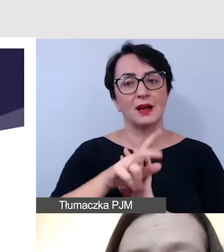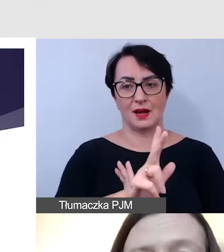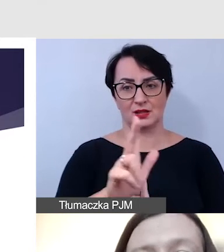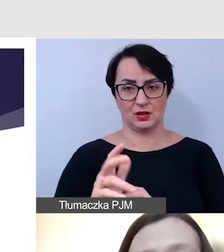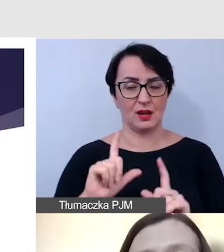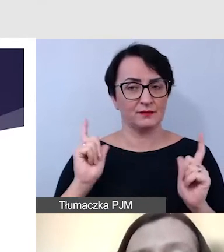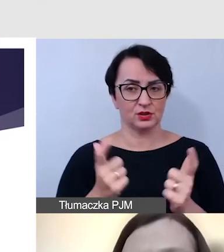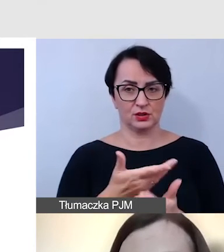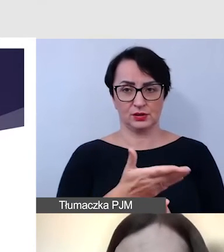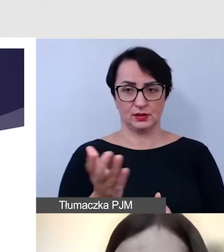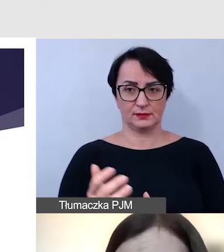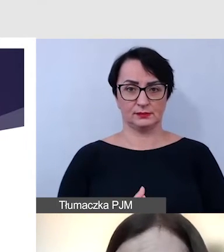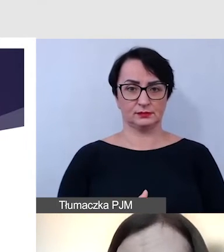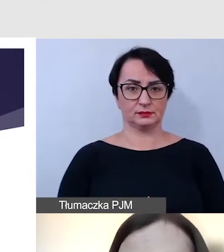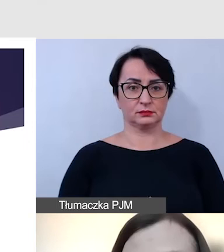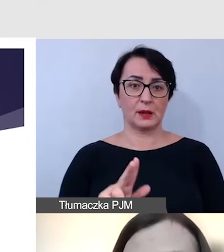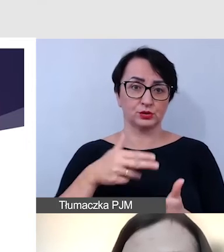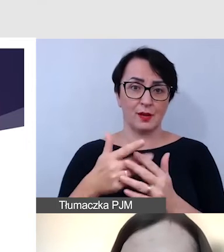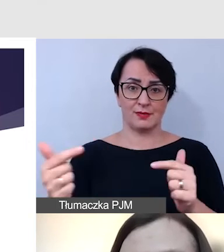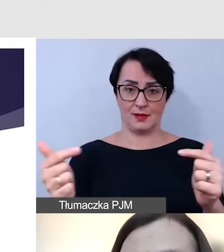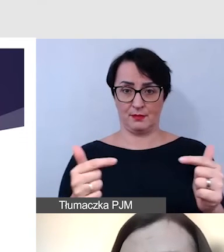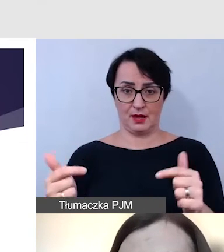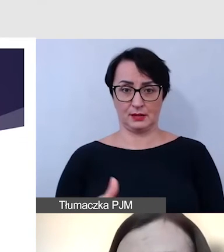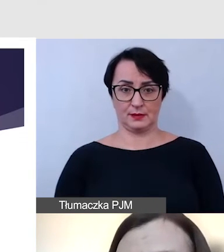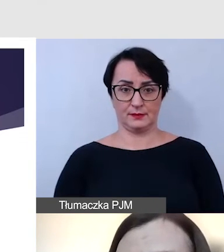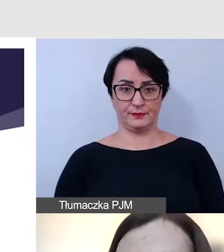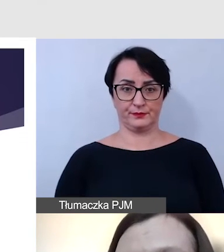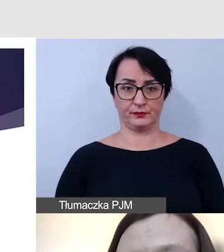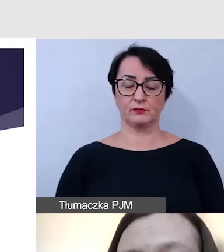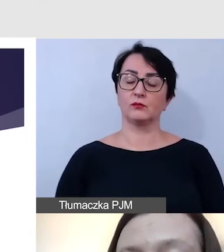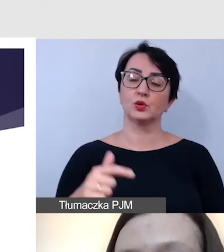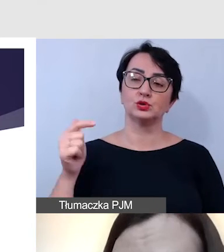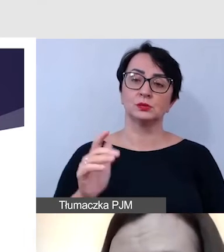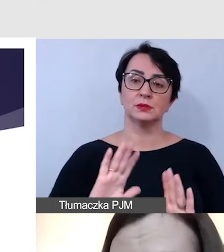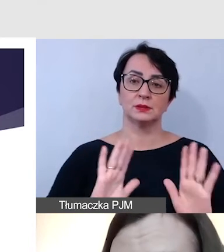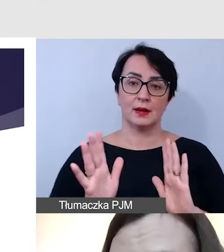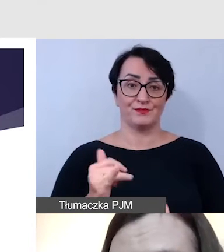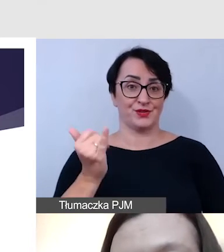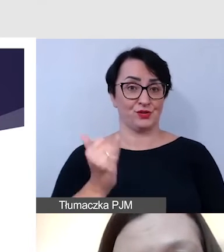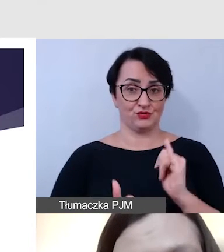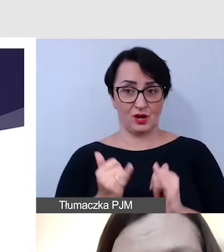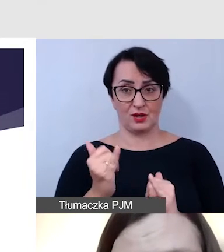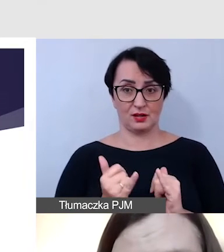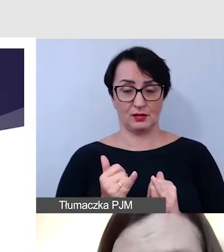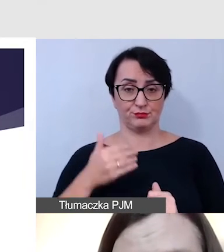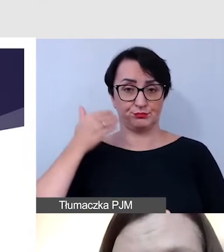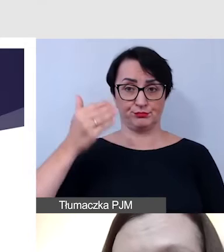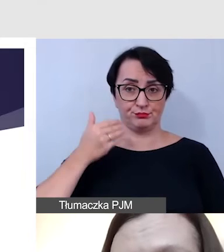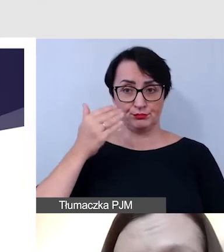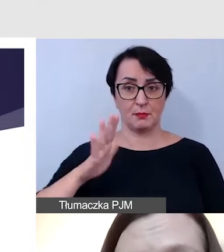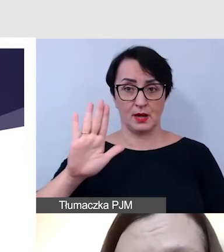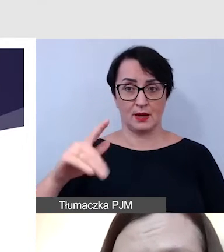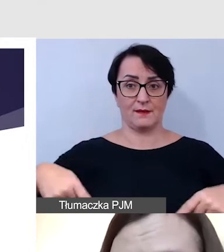I tak, w kontekście debaty, dbamy o to, aby jeśli pojawi się prelegent na wózku,